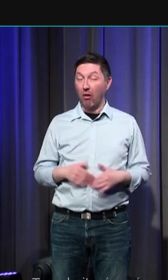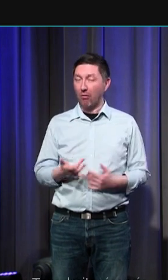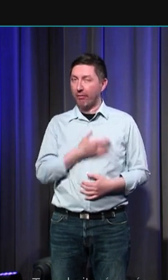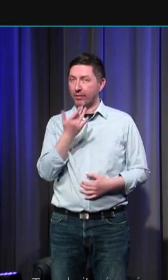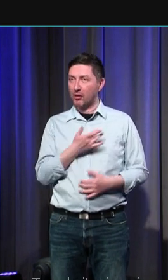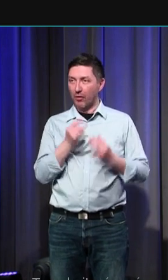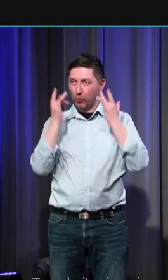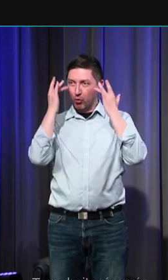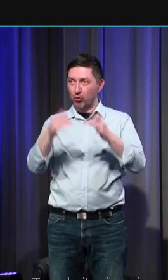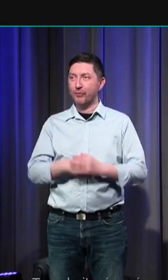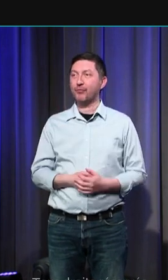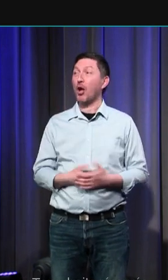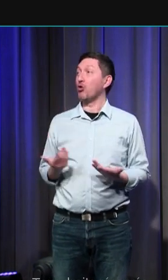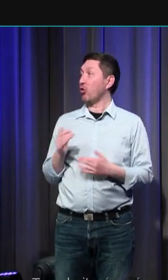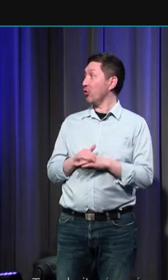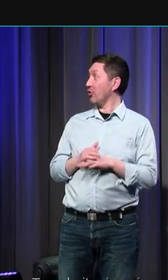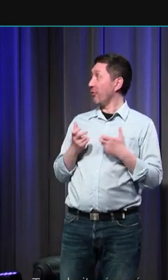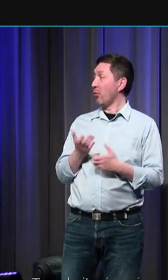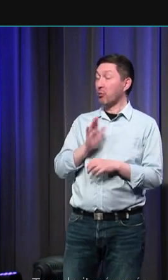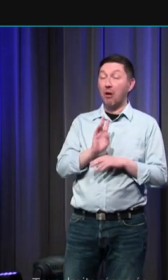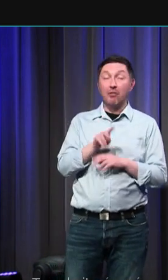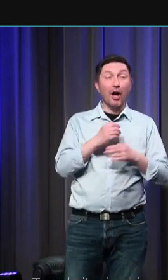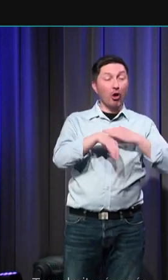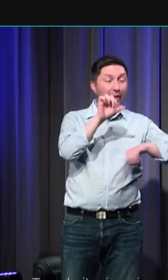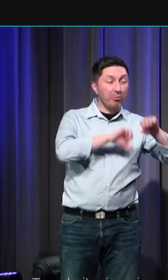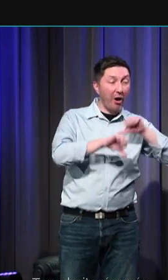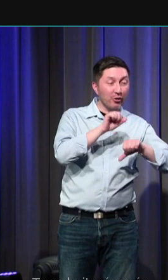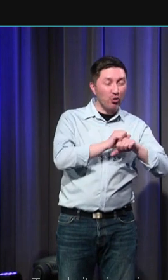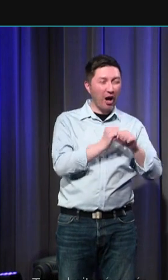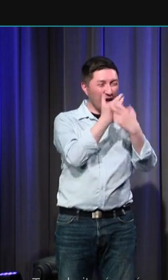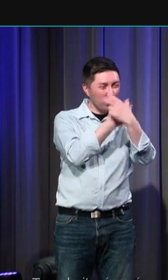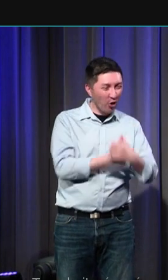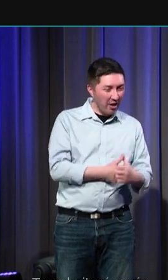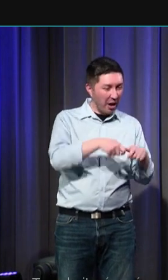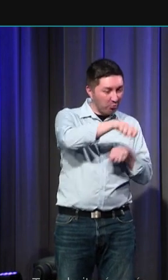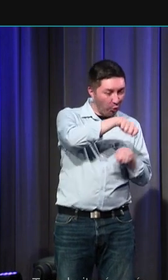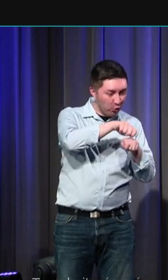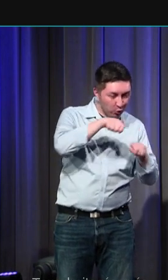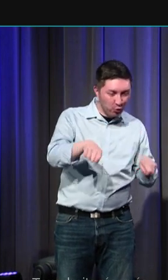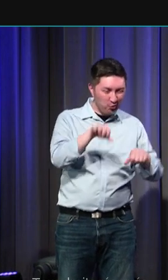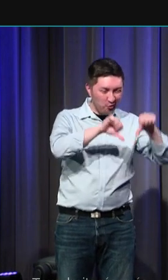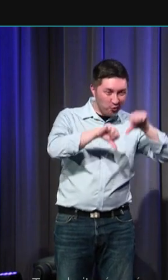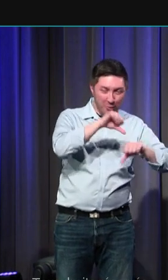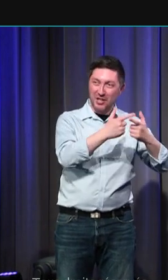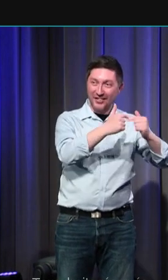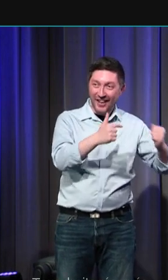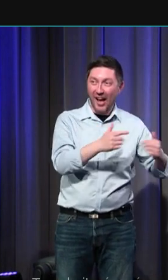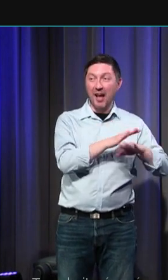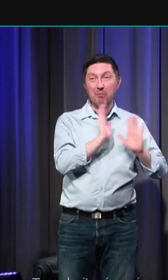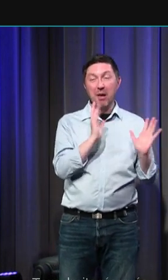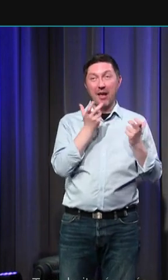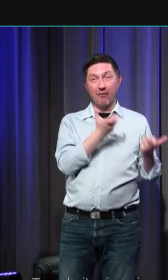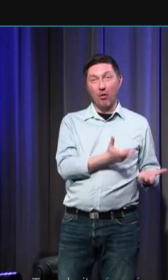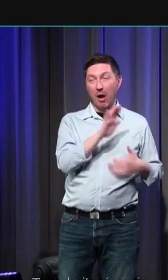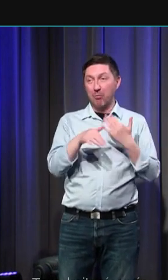osseuse un peu confinée dans un laboratoire avec des instruments de torture pour mesurer des crânes et des osselons et pouvoir vous montrer